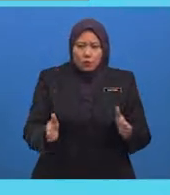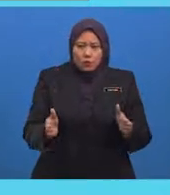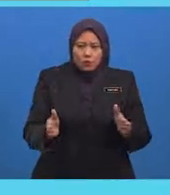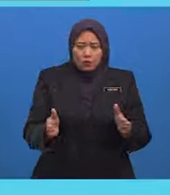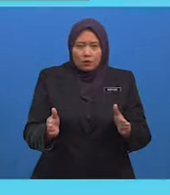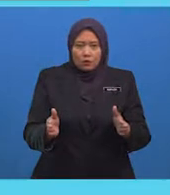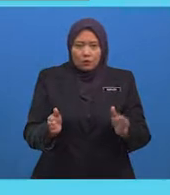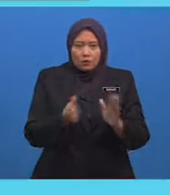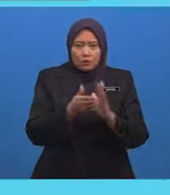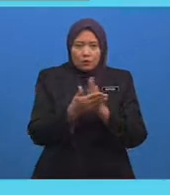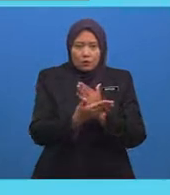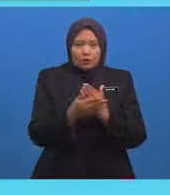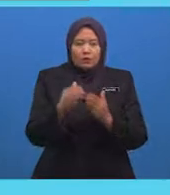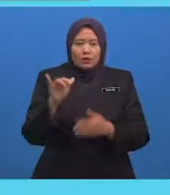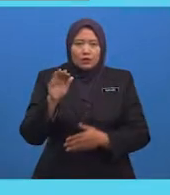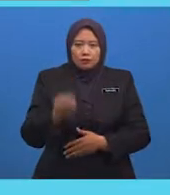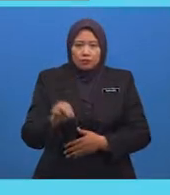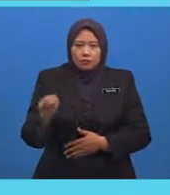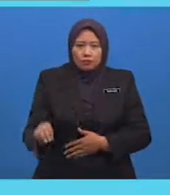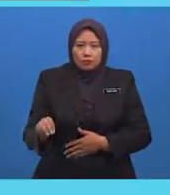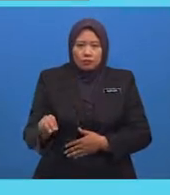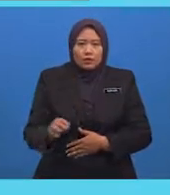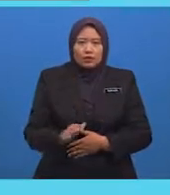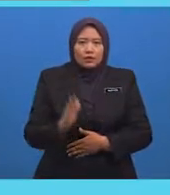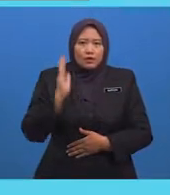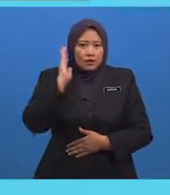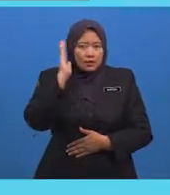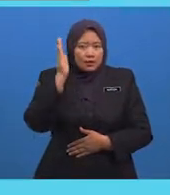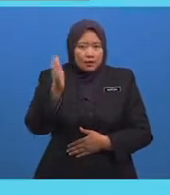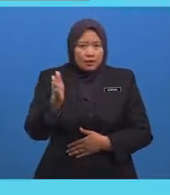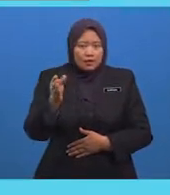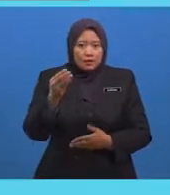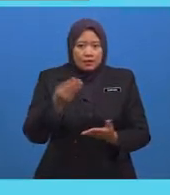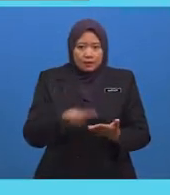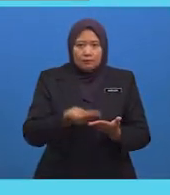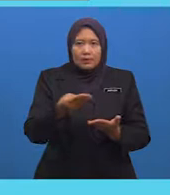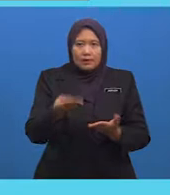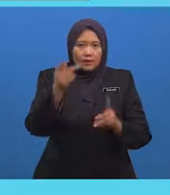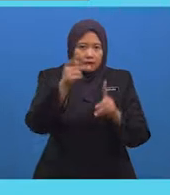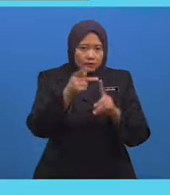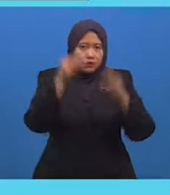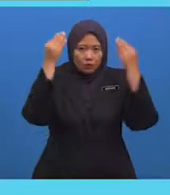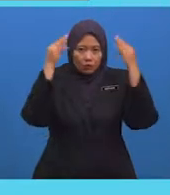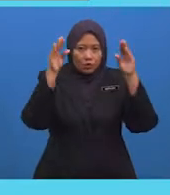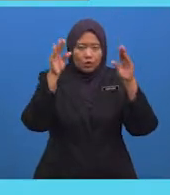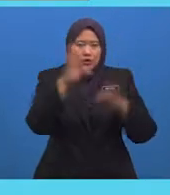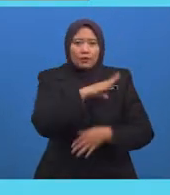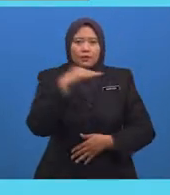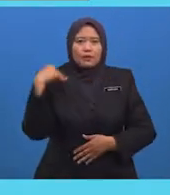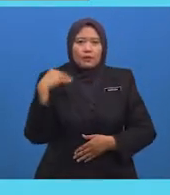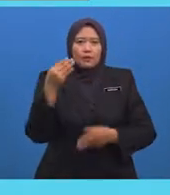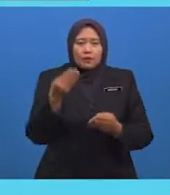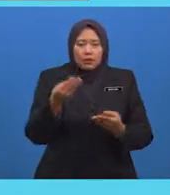Kepada Seseorang guru Dan Guru-guru Yang berkenaan Akan memberikan Penerangan